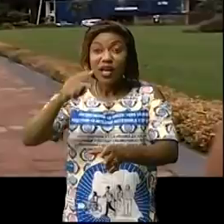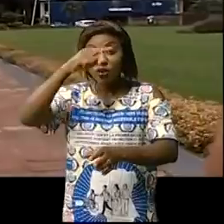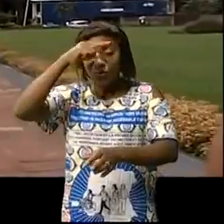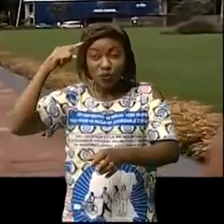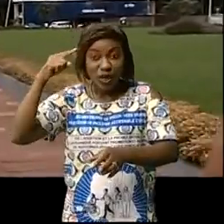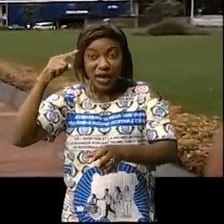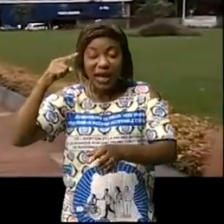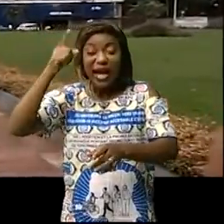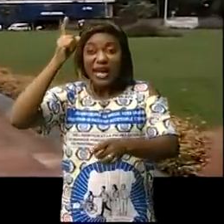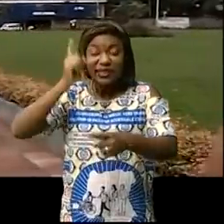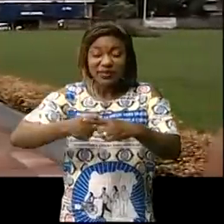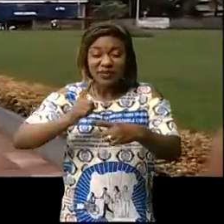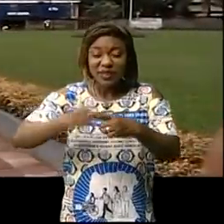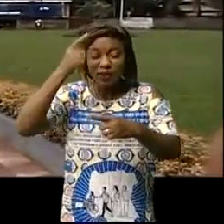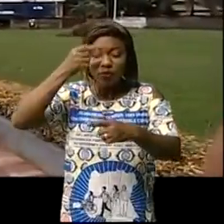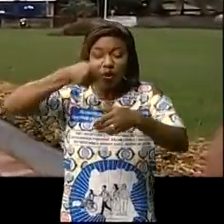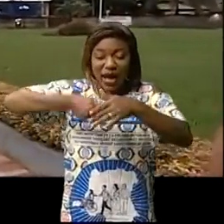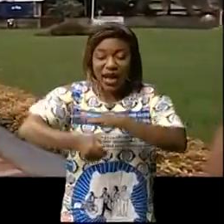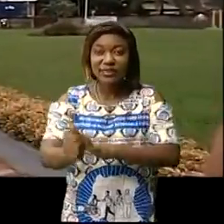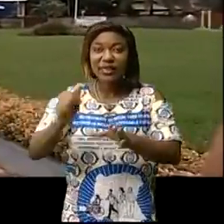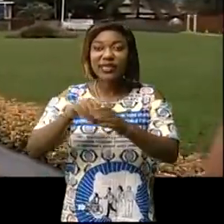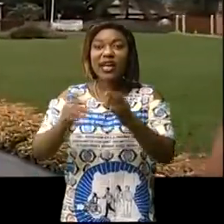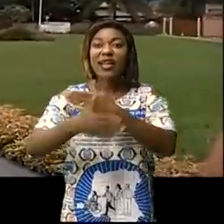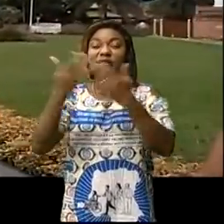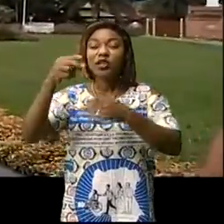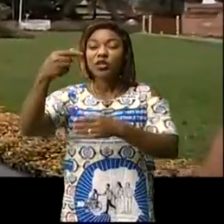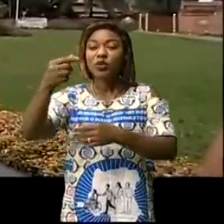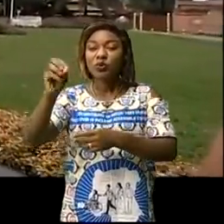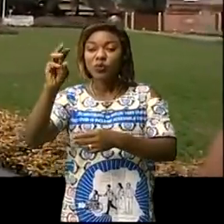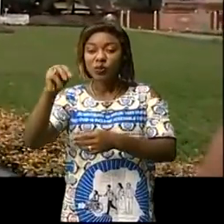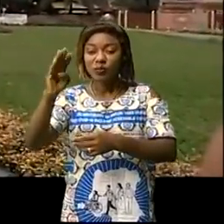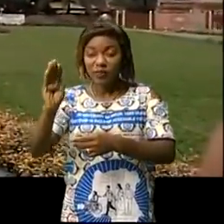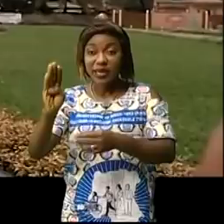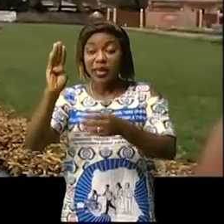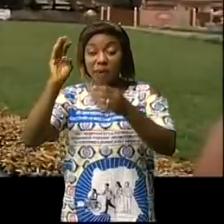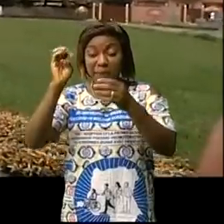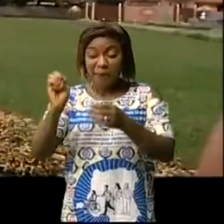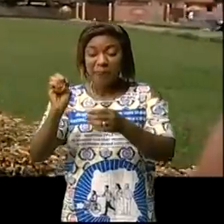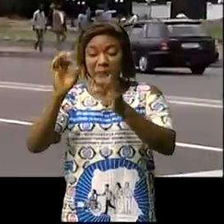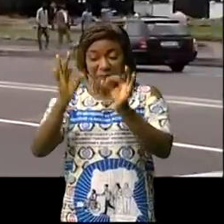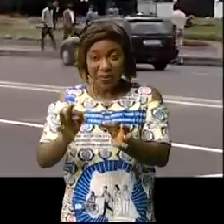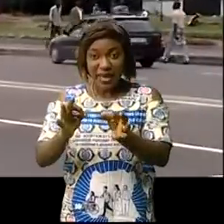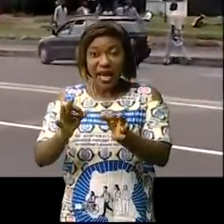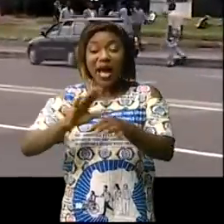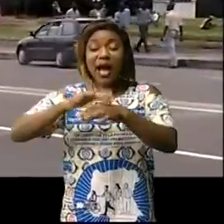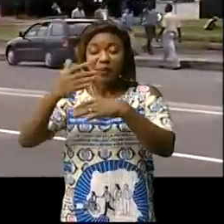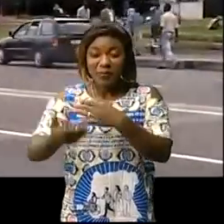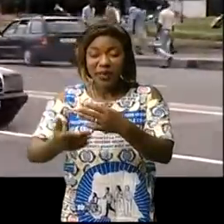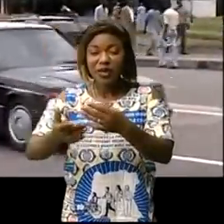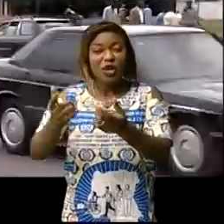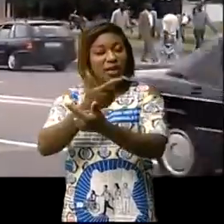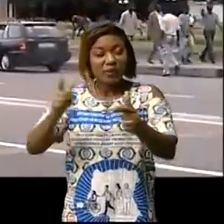à la commune de la Gombe autrefois Kalina et dont les trains de vie se rapprochaient des trains de vie des colons après son